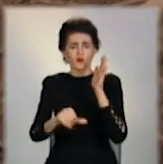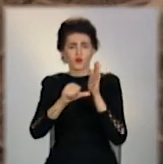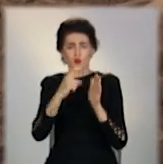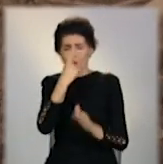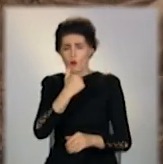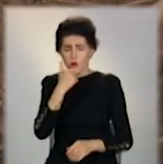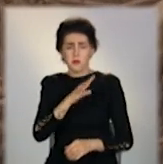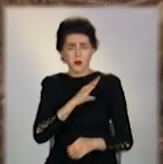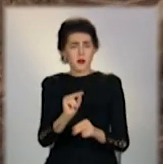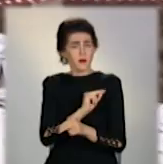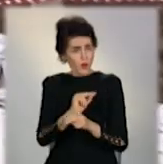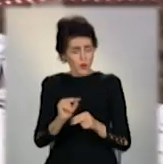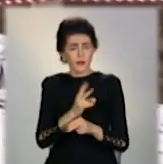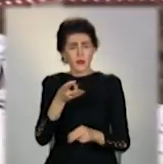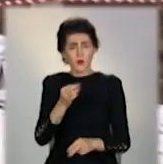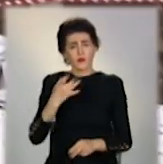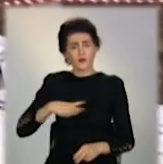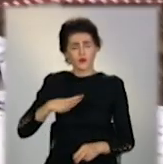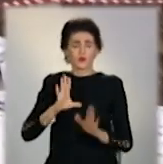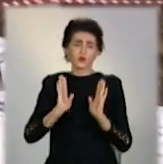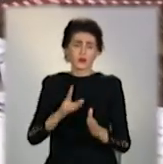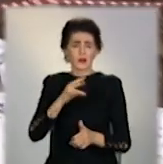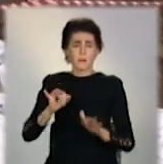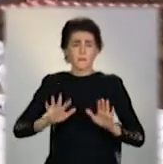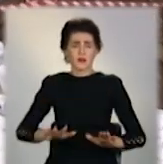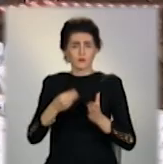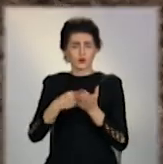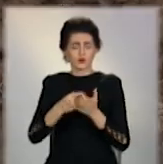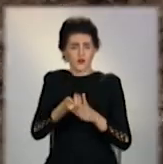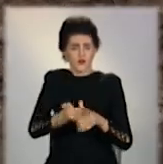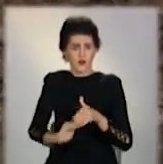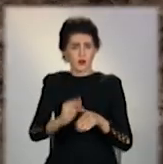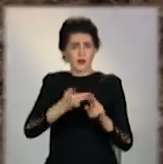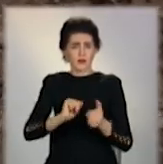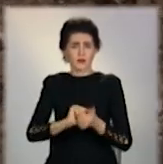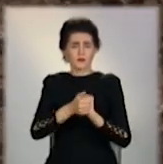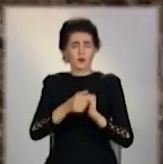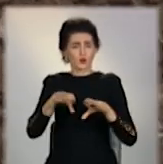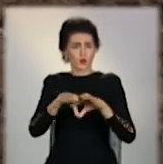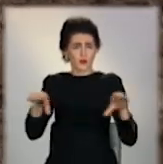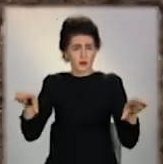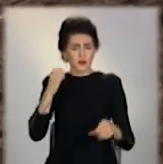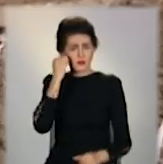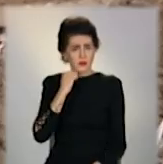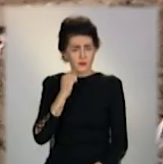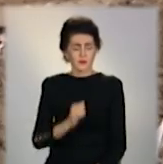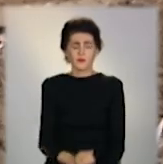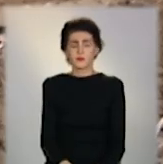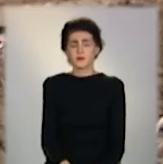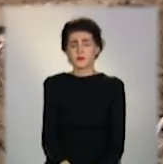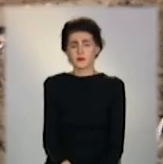і очікують, що їм все ж виділять кошти з міського бюджету на заміну зношеної труби. Марія Сельєєва, Максим